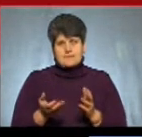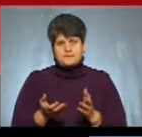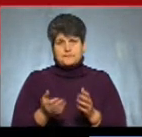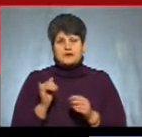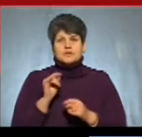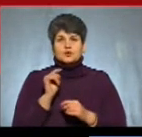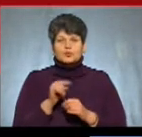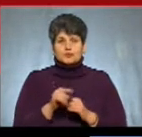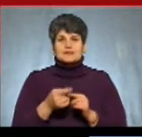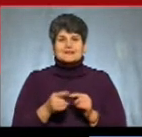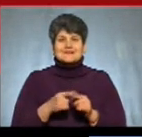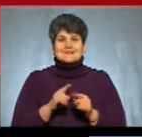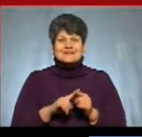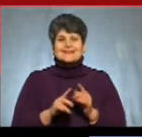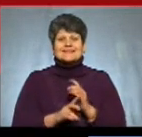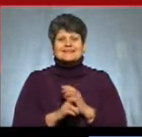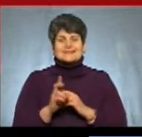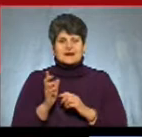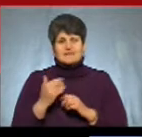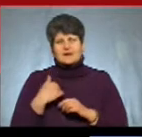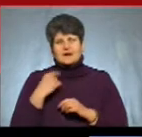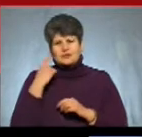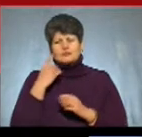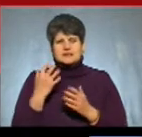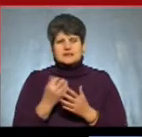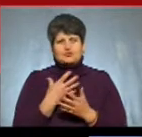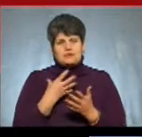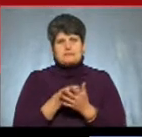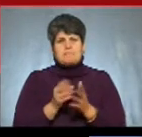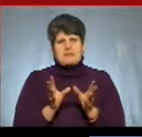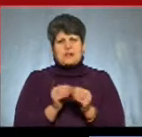ці церкви, я думаю, знайдуть спільну мову.